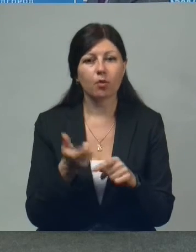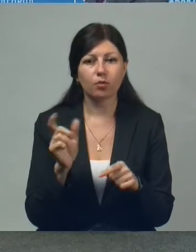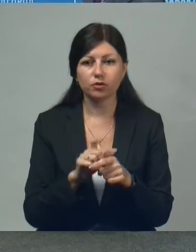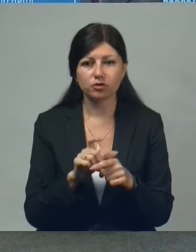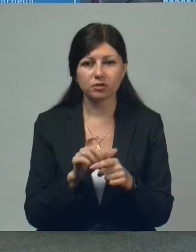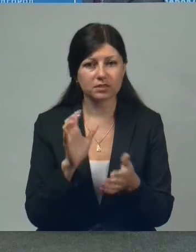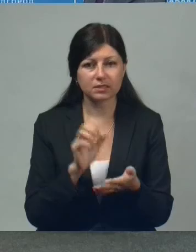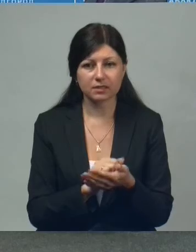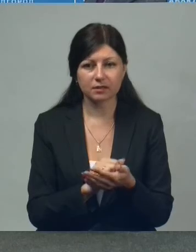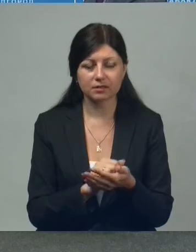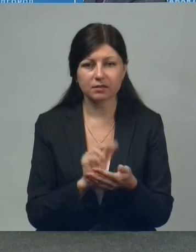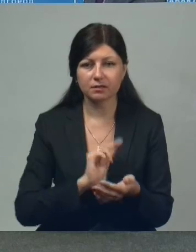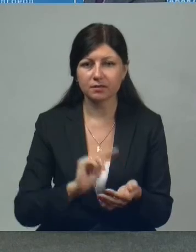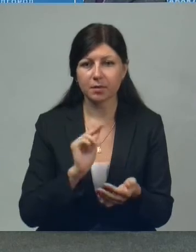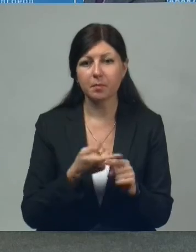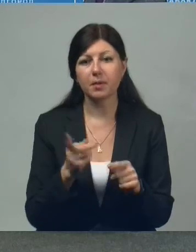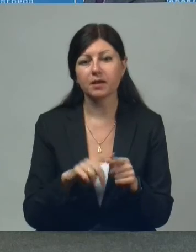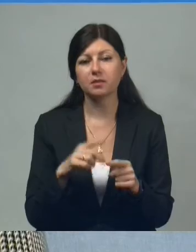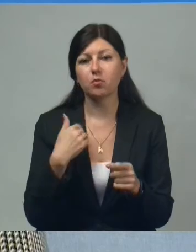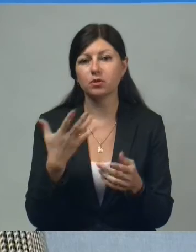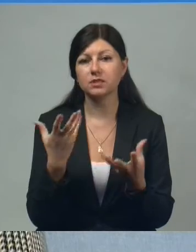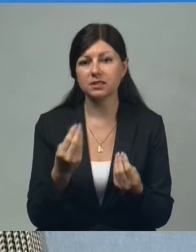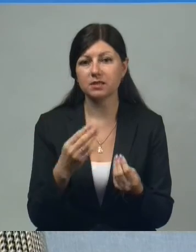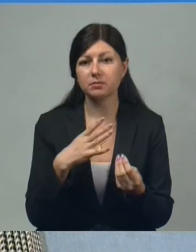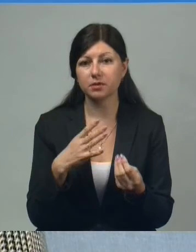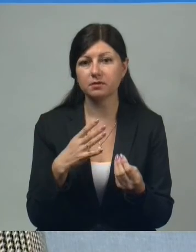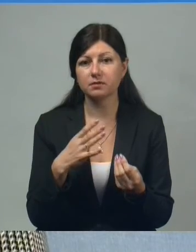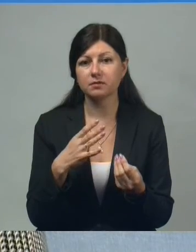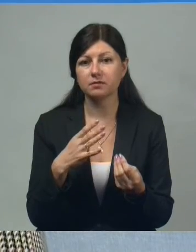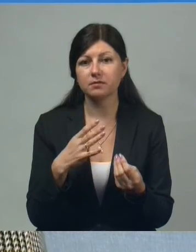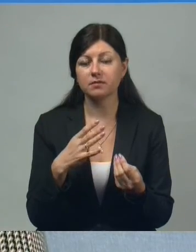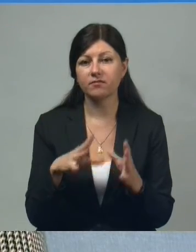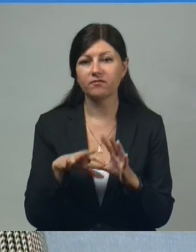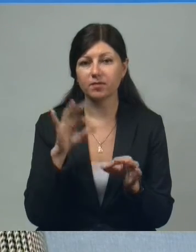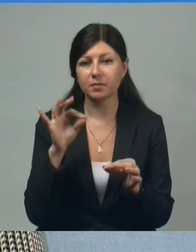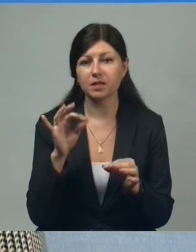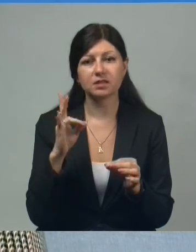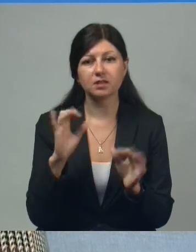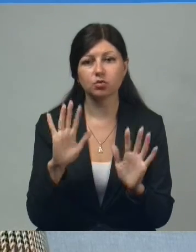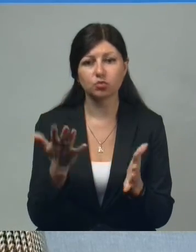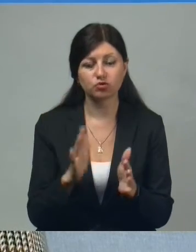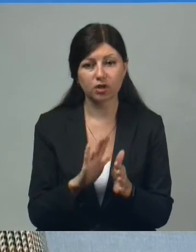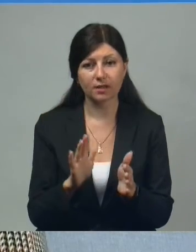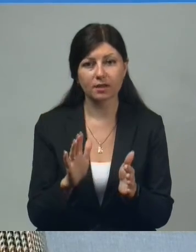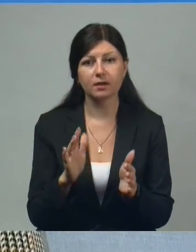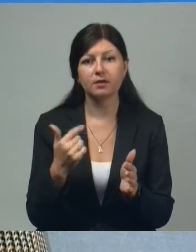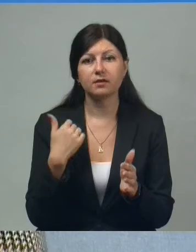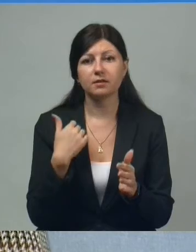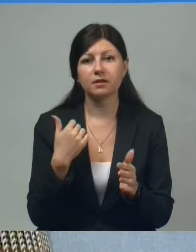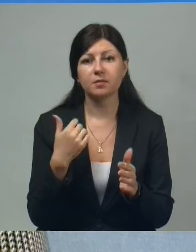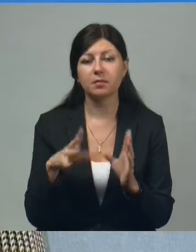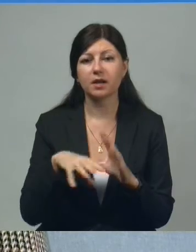занята, поэтому мой день был выбран не случайно. Я